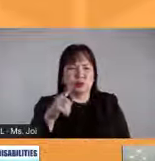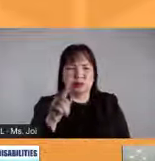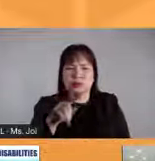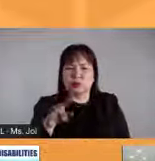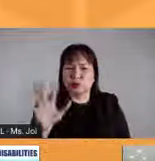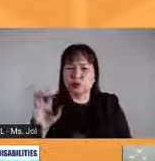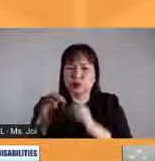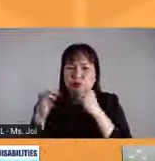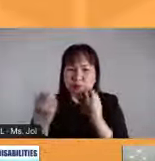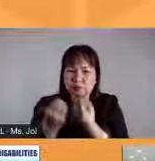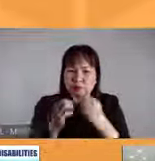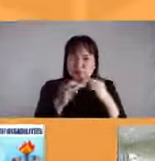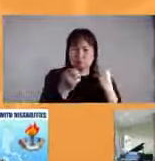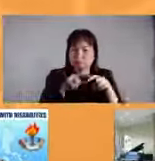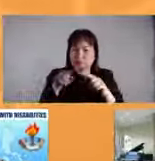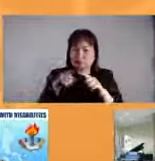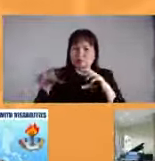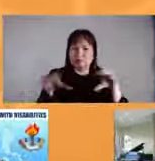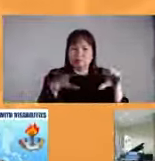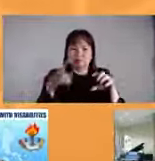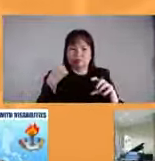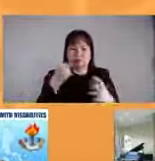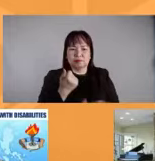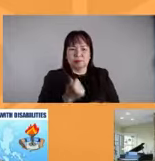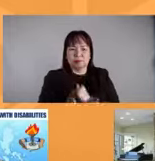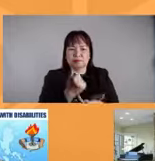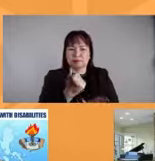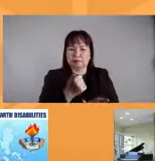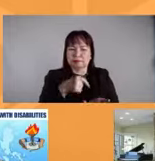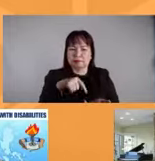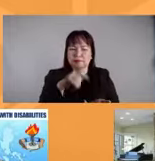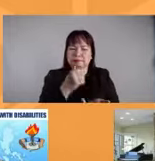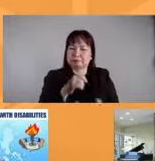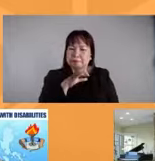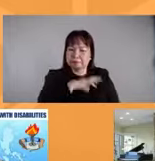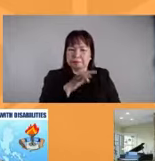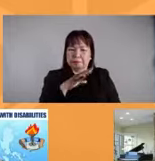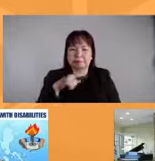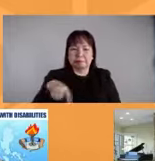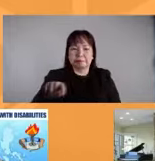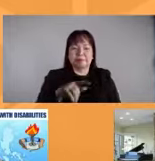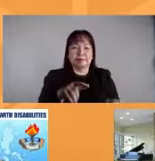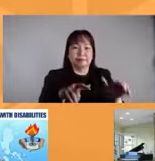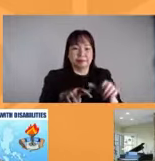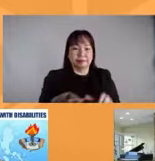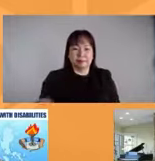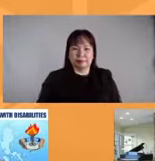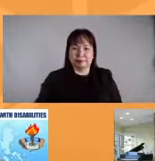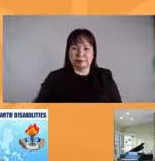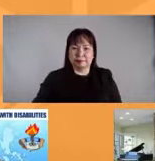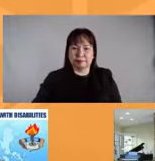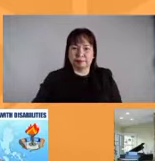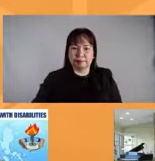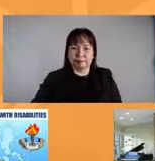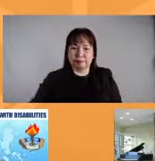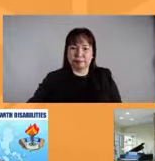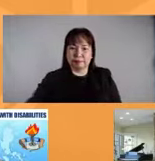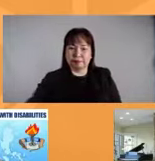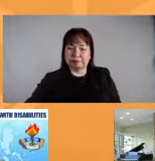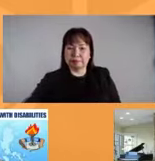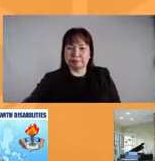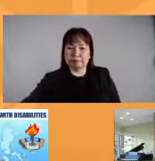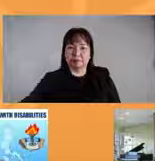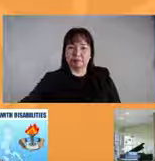inyong organisasyon para sa sektor na persons with disabilities. Siguro simulan po